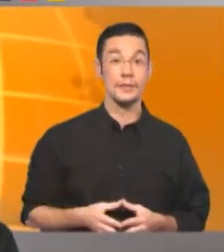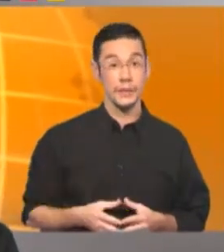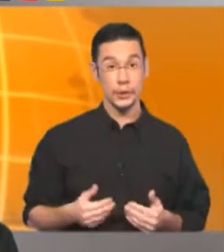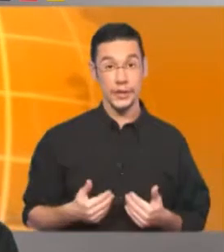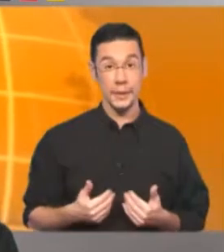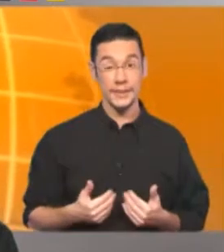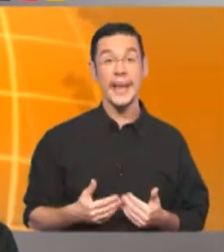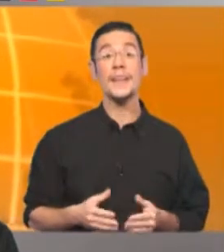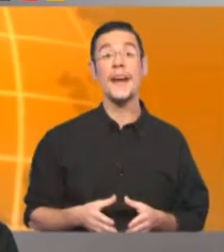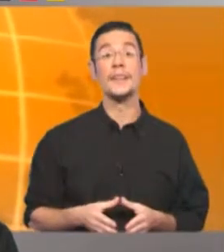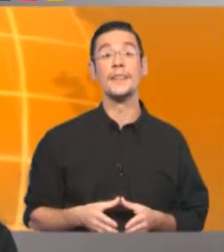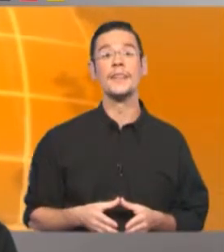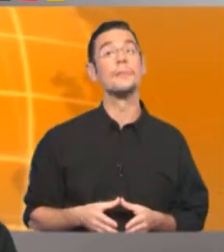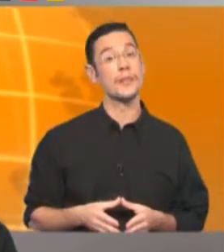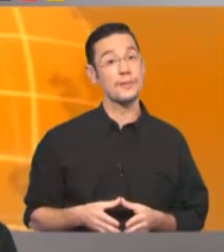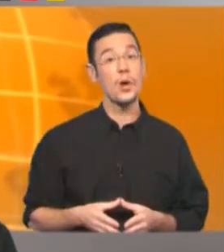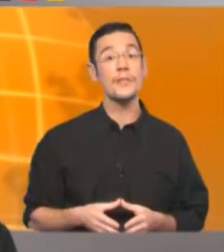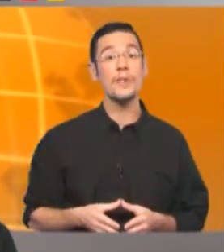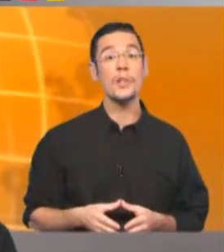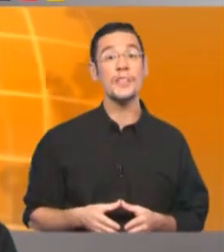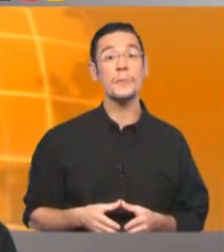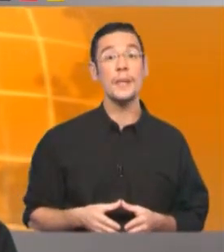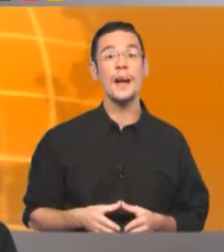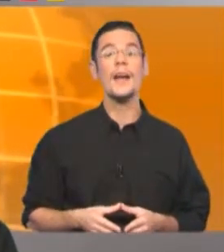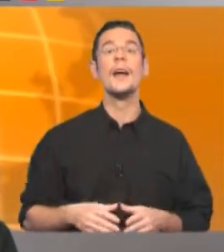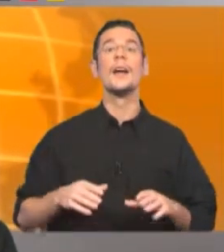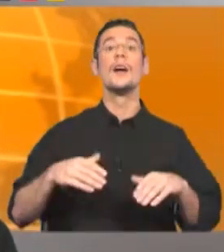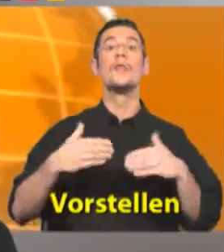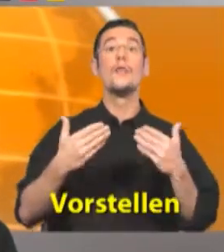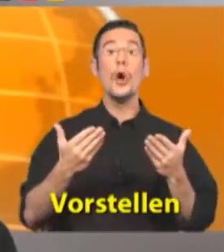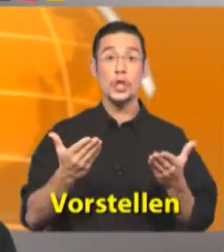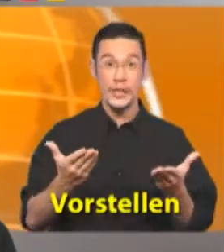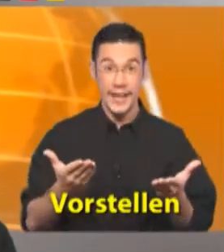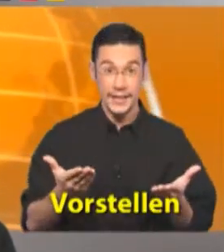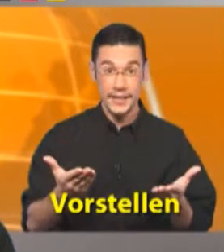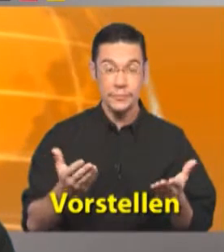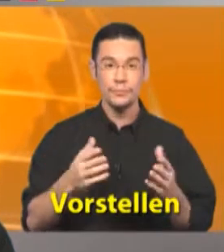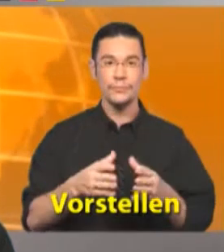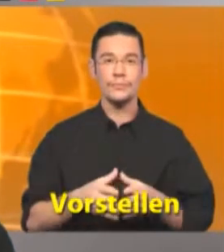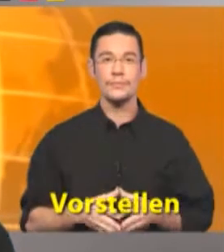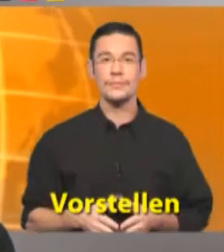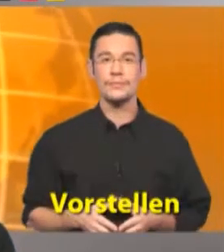Ich soll jemanden kennenlernen. Meine Freunde wollen ihn mir vorstellen.